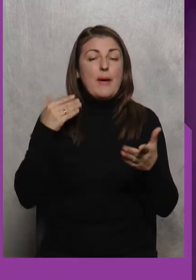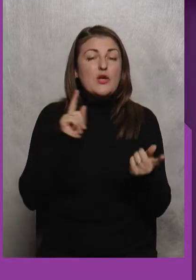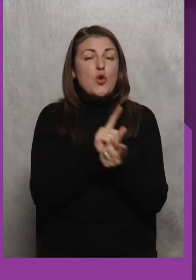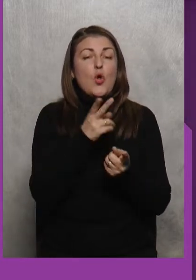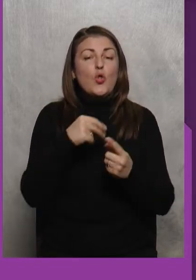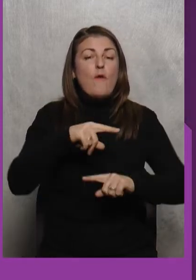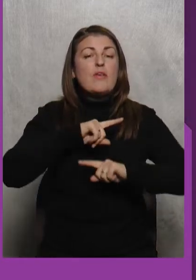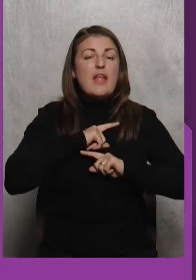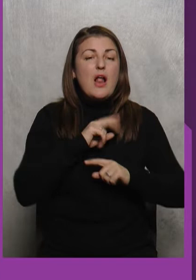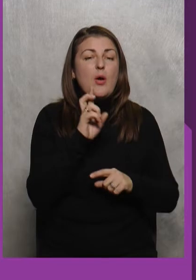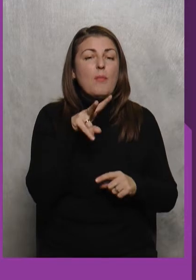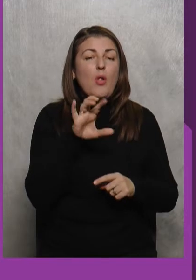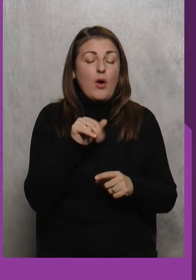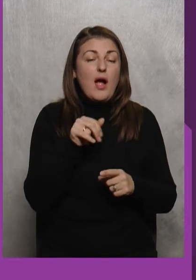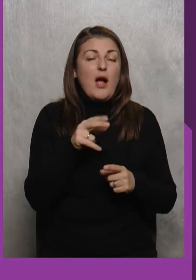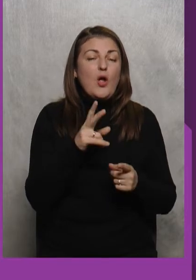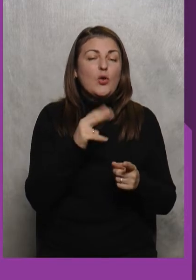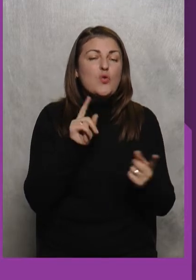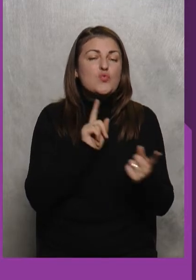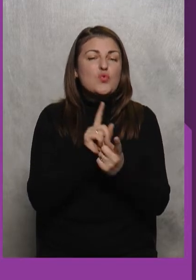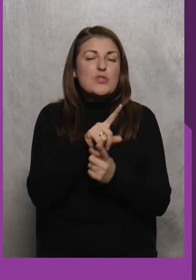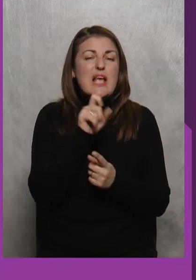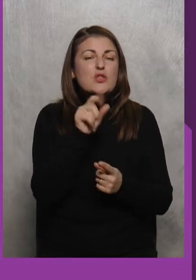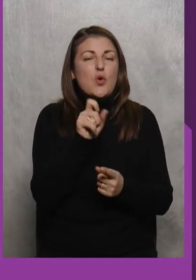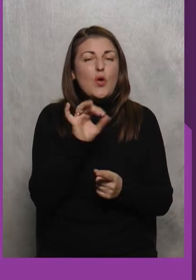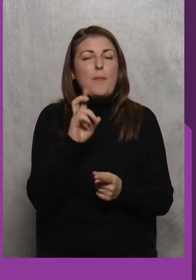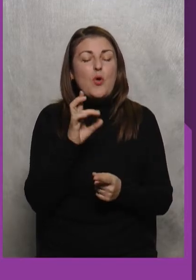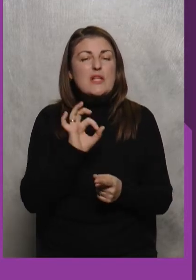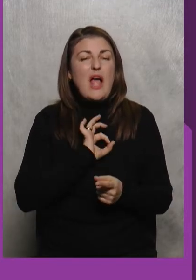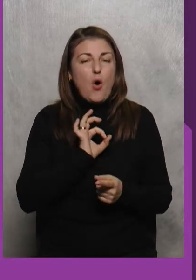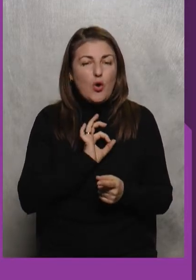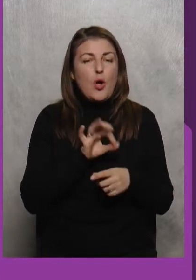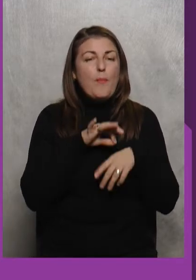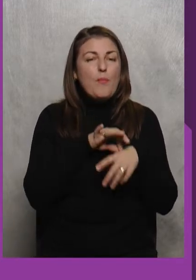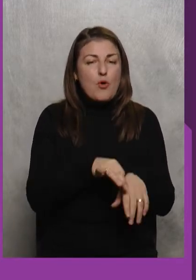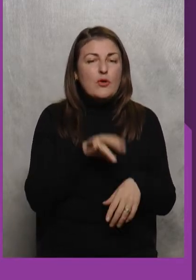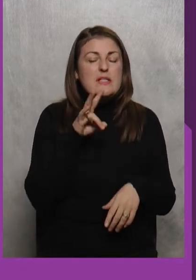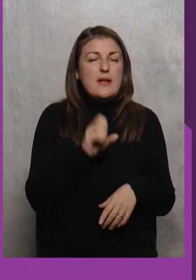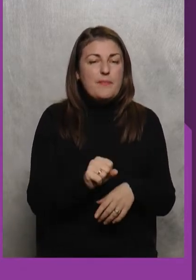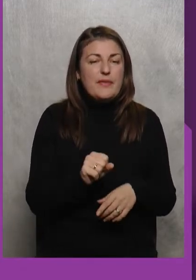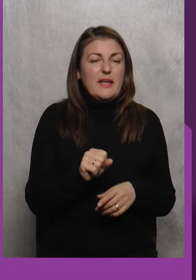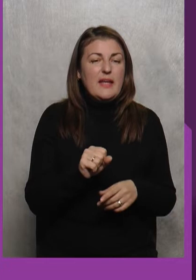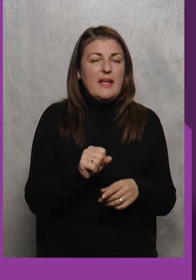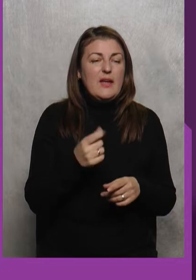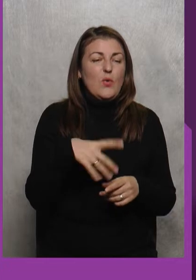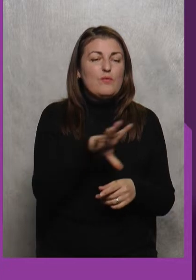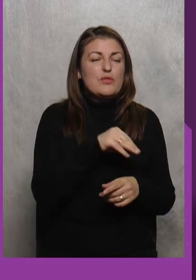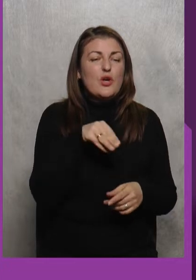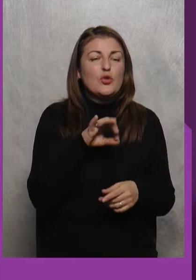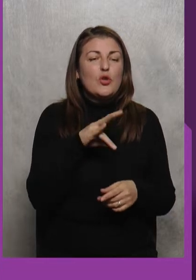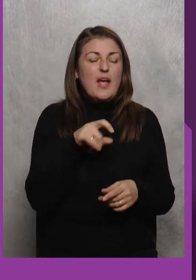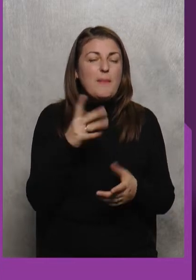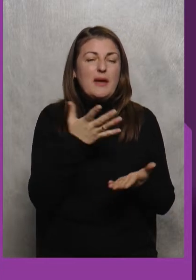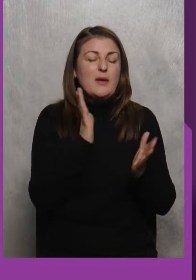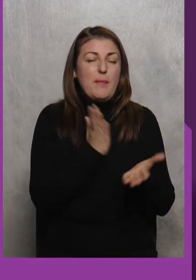До фінального блоку До Сутичок За золоту До бронзову Нагроду Проводяться На всіх татамі Які мають Залежати